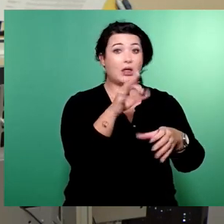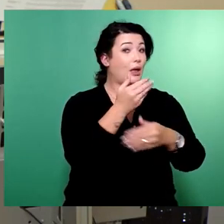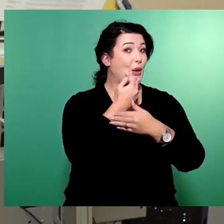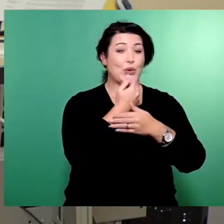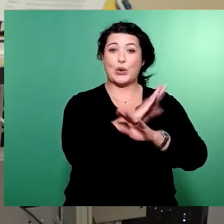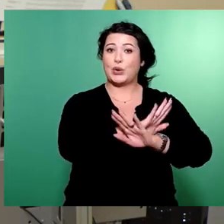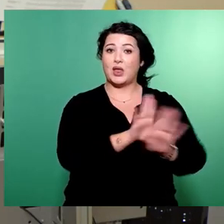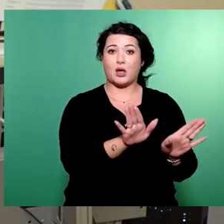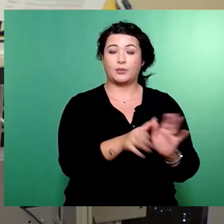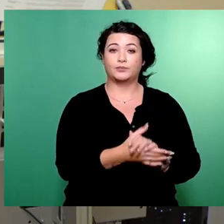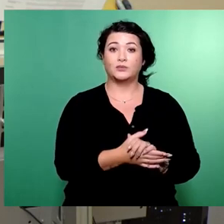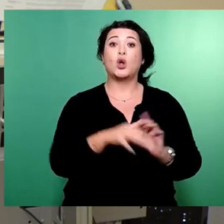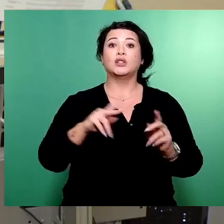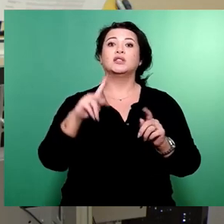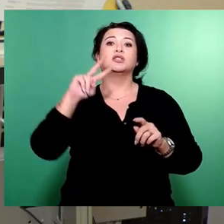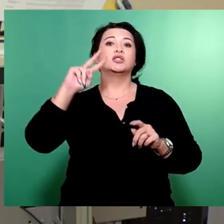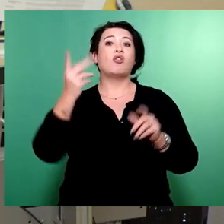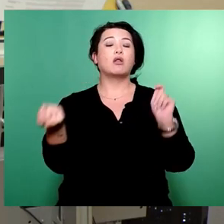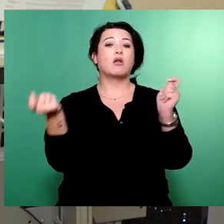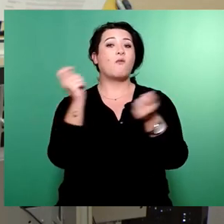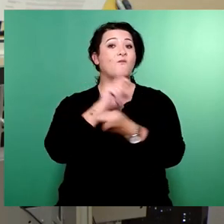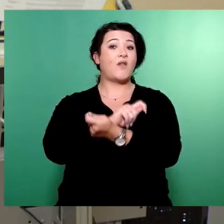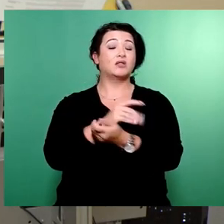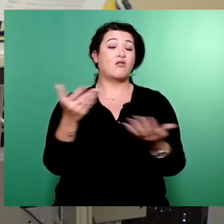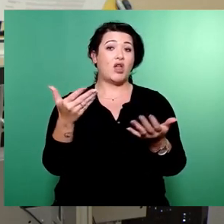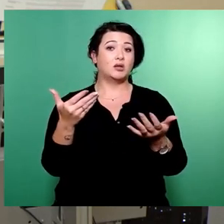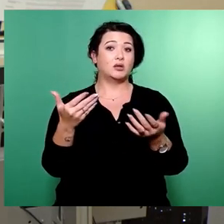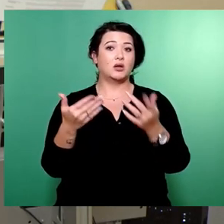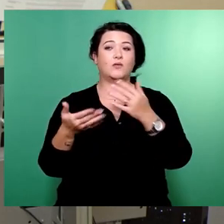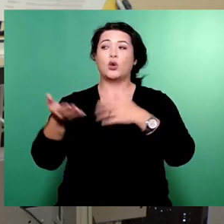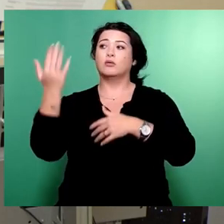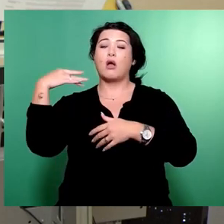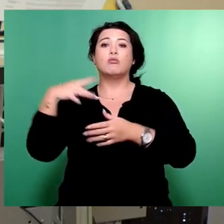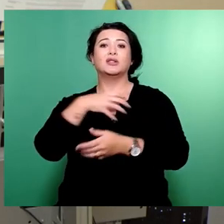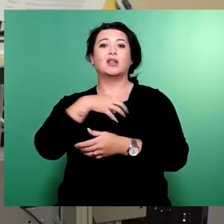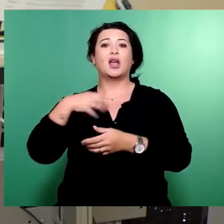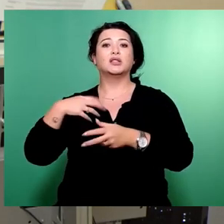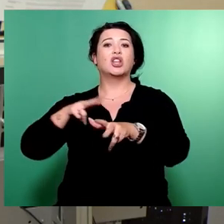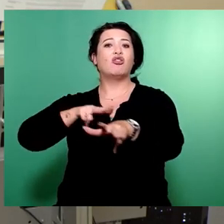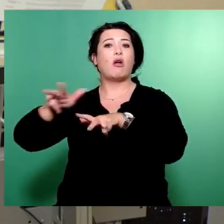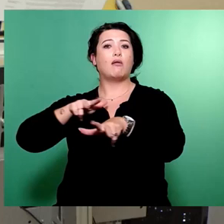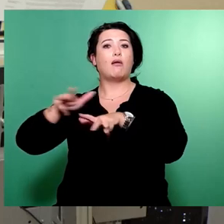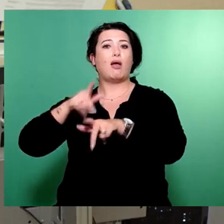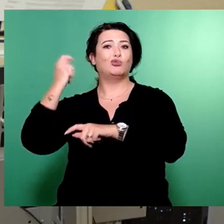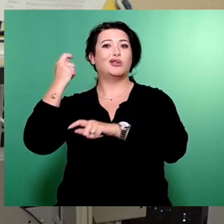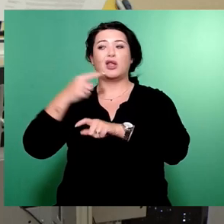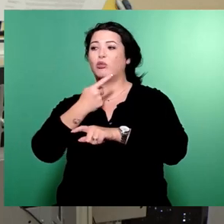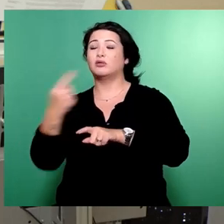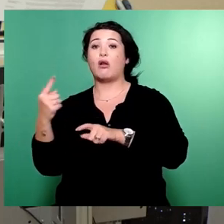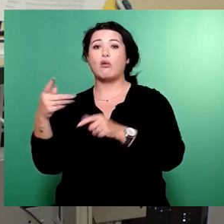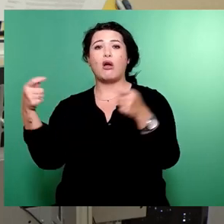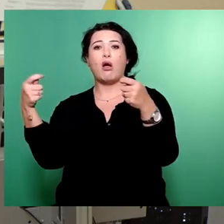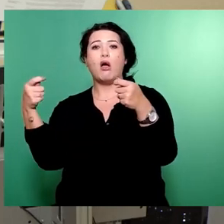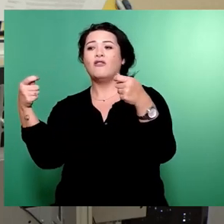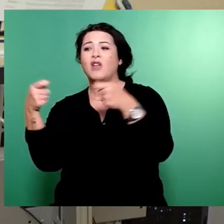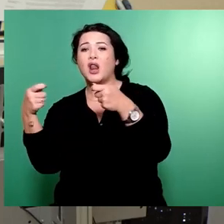Paradigmenwechsel. Jahrelang konnten sich die Dresdner Verkehrsbetriebe finanziell auf gerade mal zwei